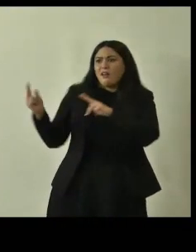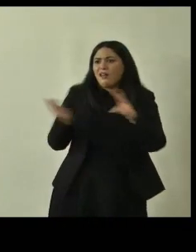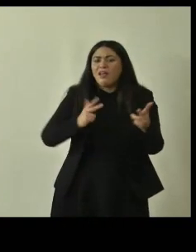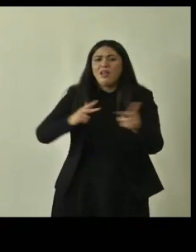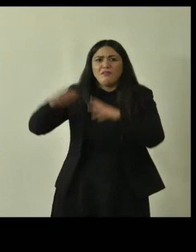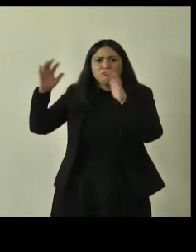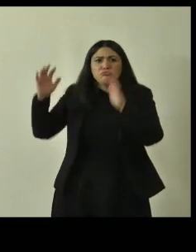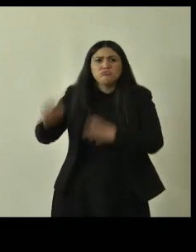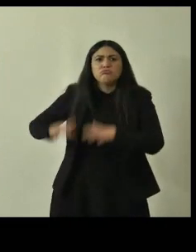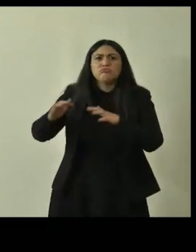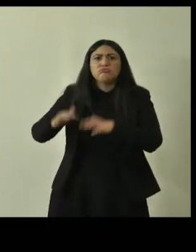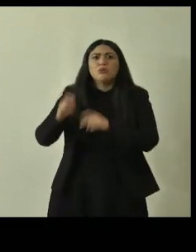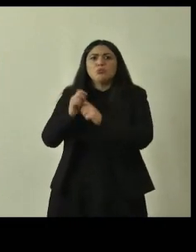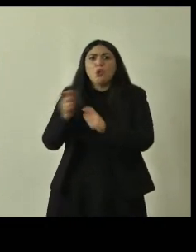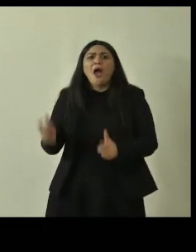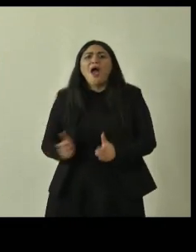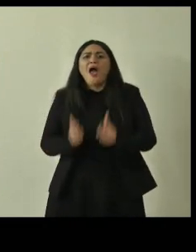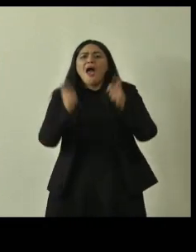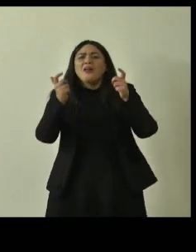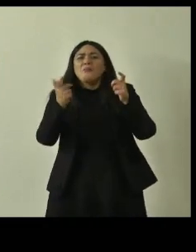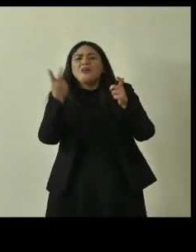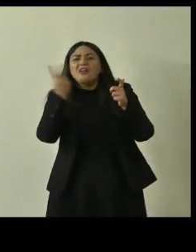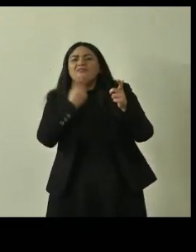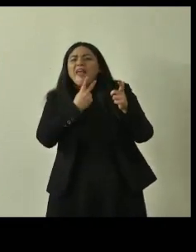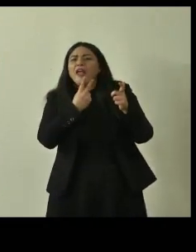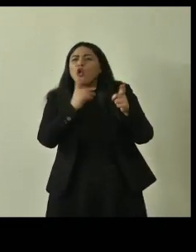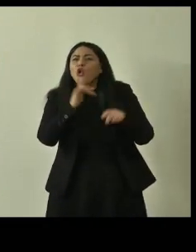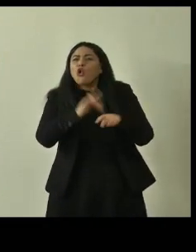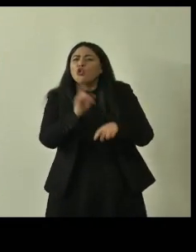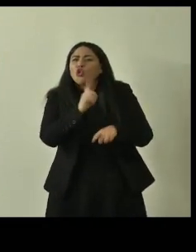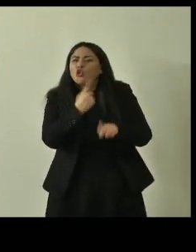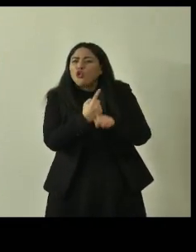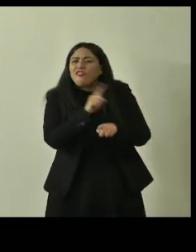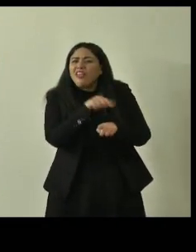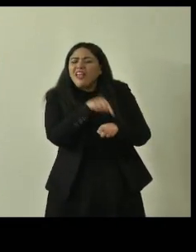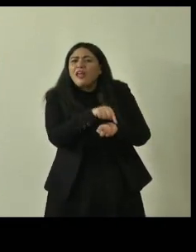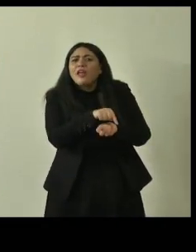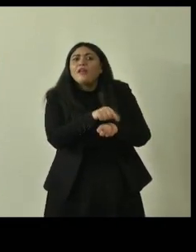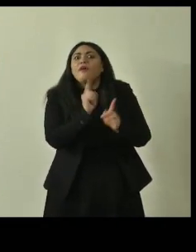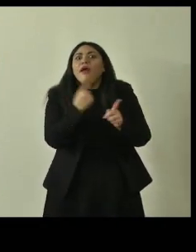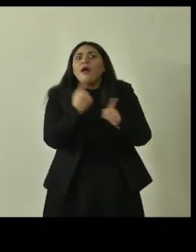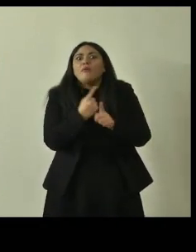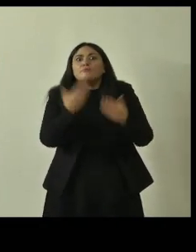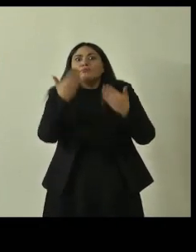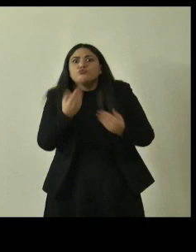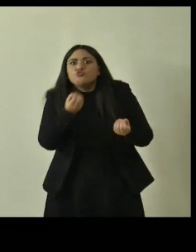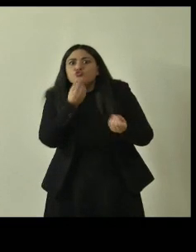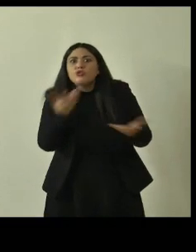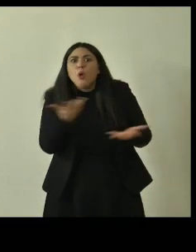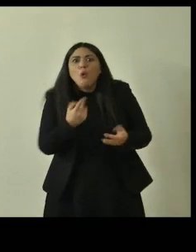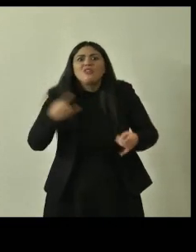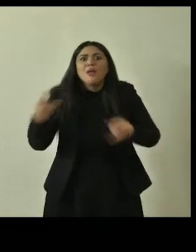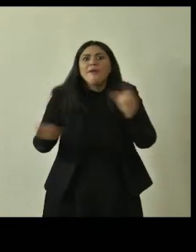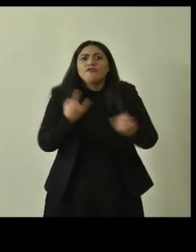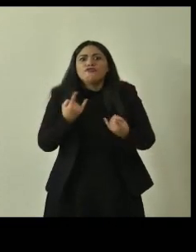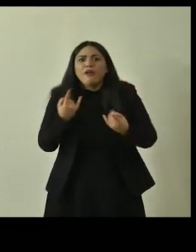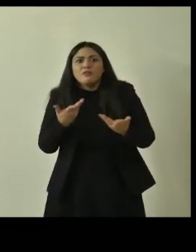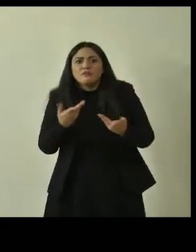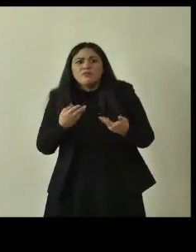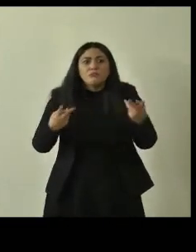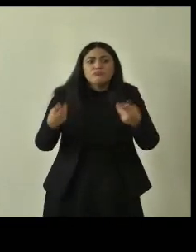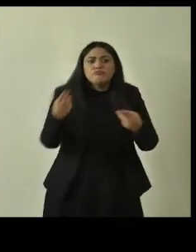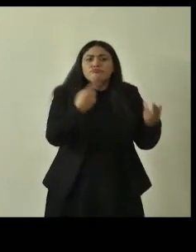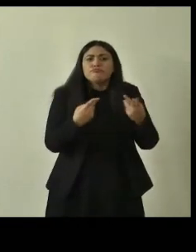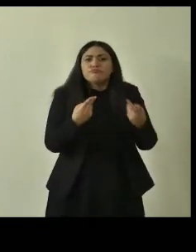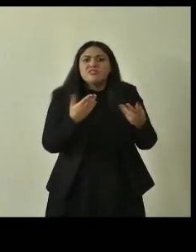in crisi altri alberi che non sono oggetto del finanziamento quindi noi dobbiamo trovare il sistema di finanziare anche queste emergenze qua non solo quelle